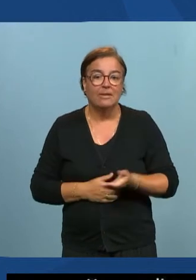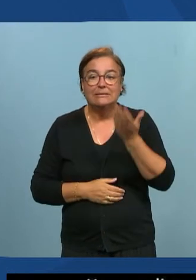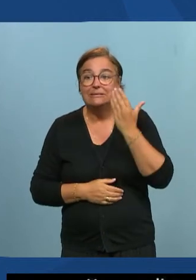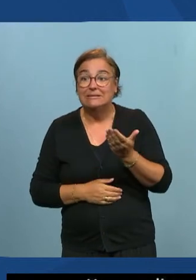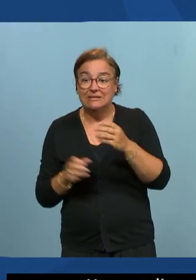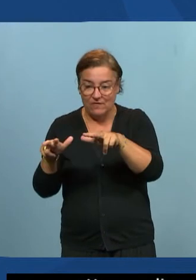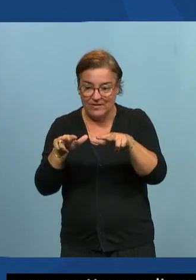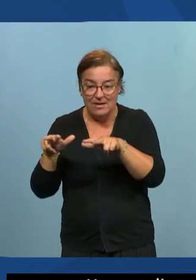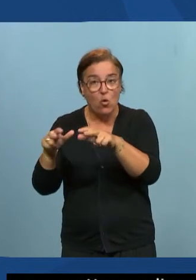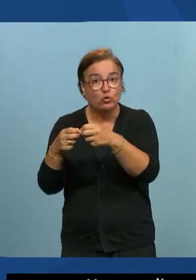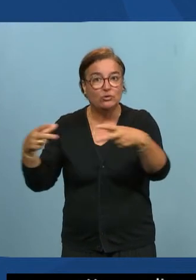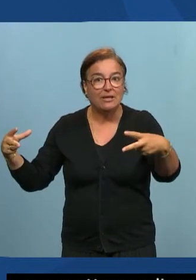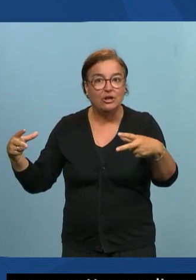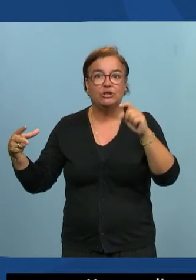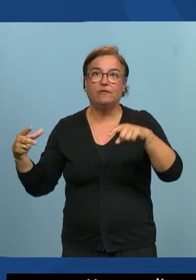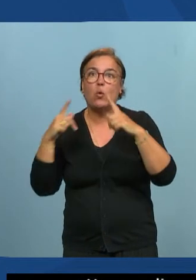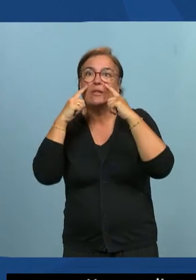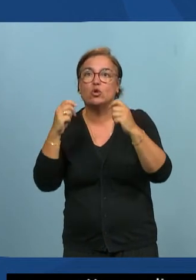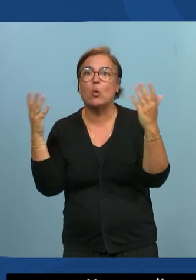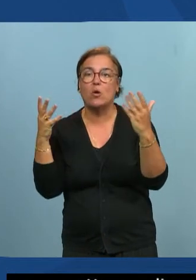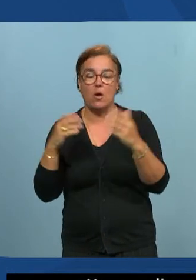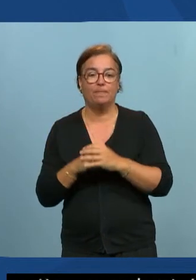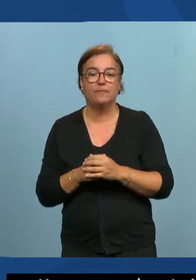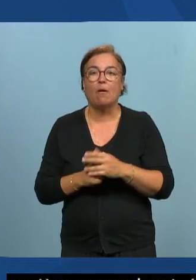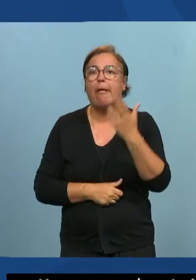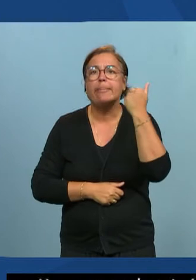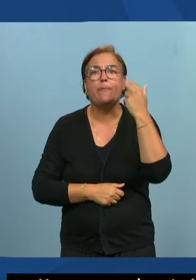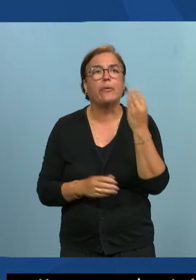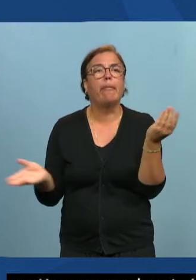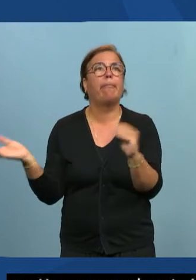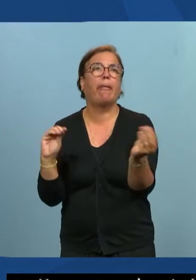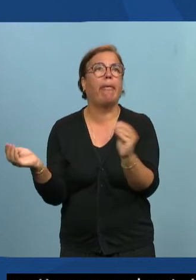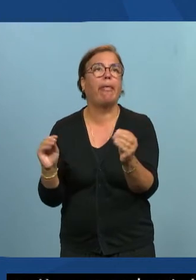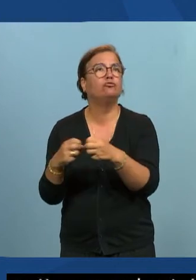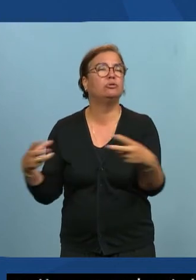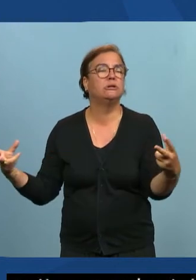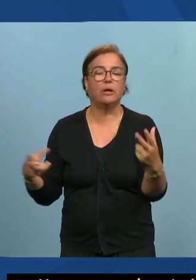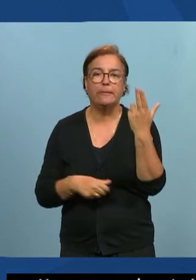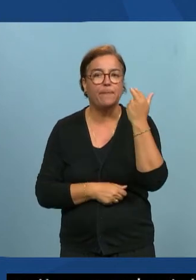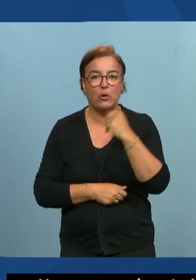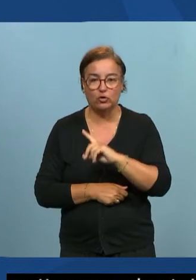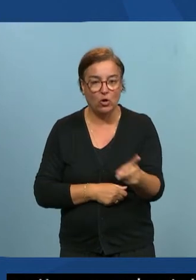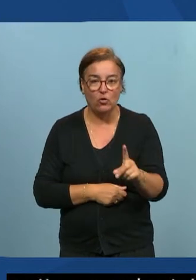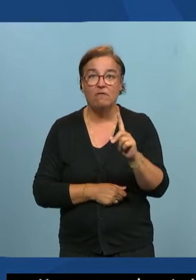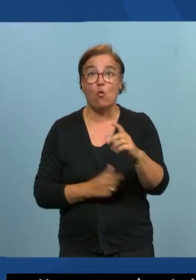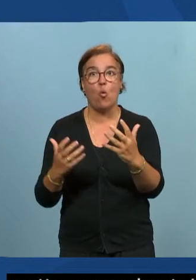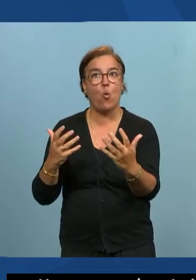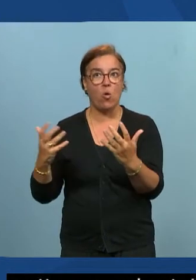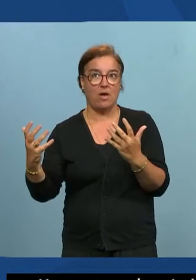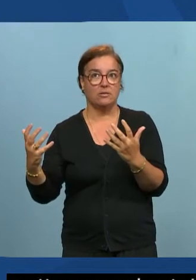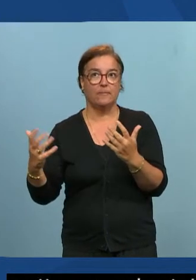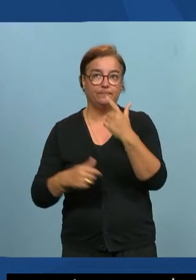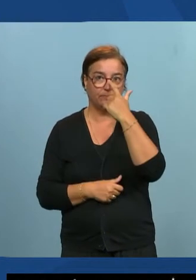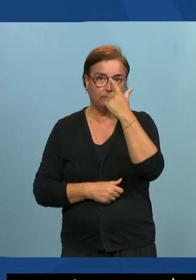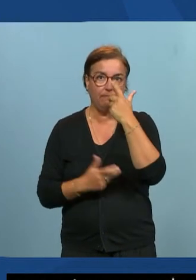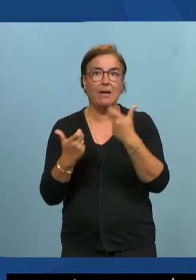vidéo il faut faire attention à plusieurs choses on peut pas se permettre de faire n'importe où avec des sous-titres il faut faire attention au contraste par exemple si